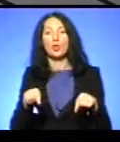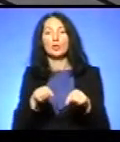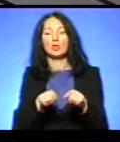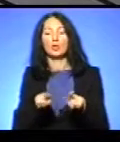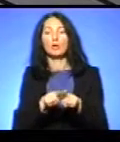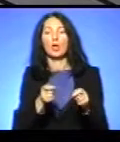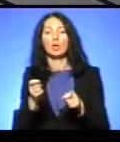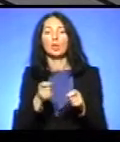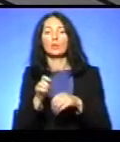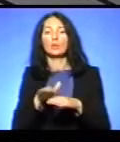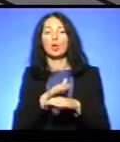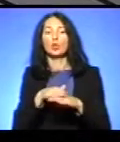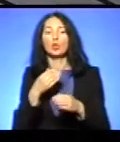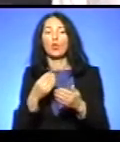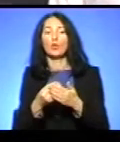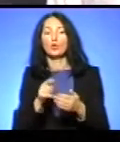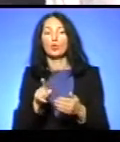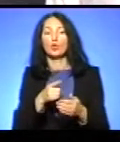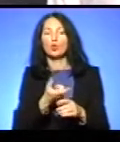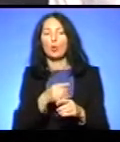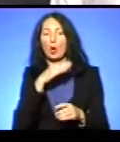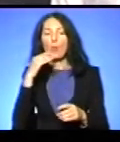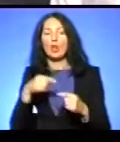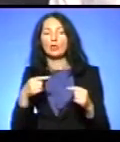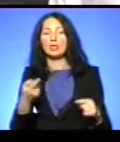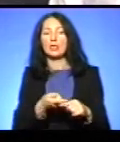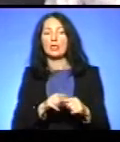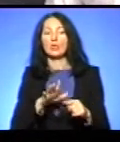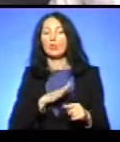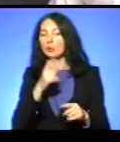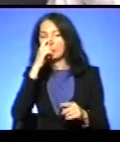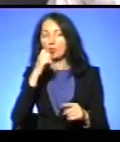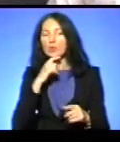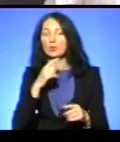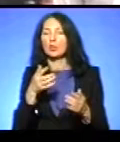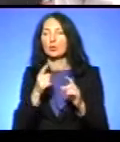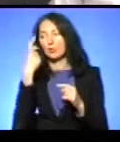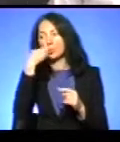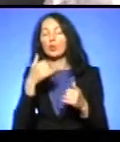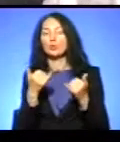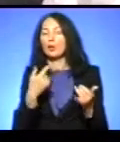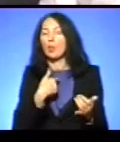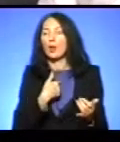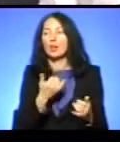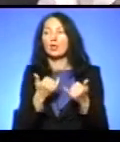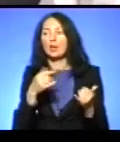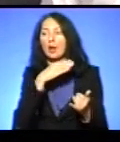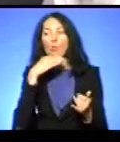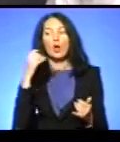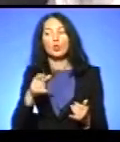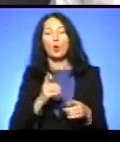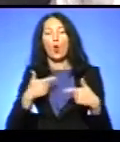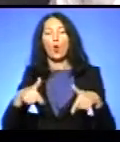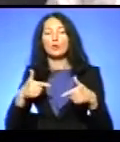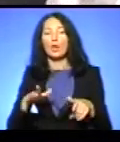керівництву благодійного фонду в тому, що дуже багато речей, які були незрозумільні, особисто, наприклад, для мене, для дуже багатьох гостей, були роз